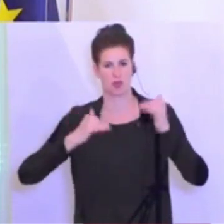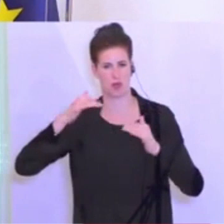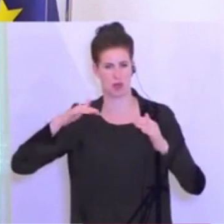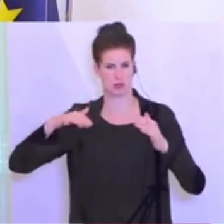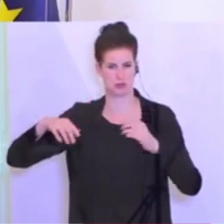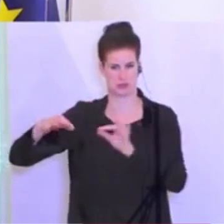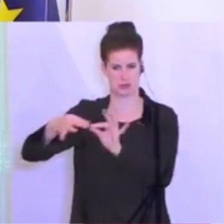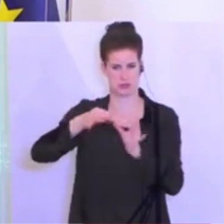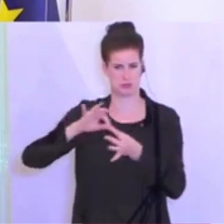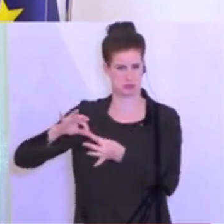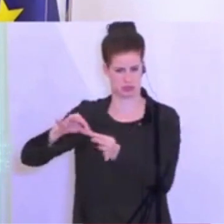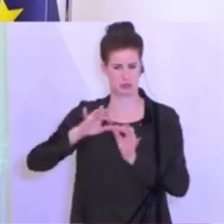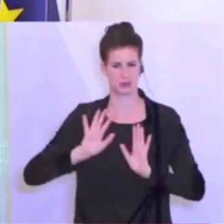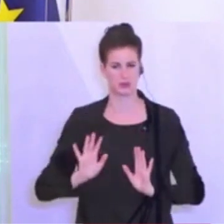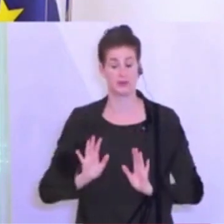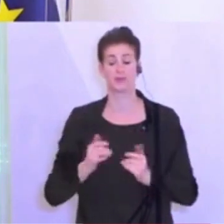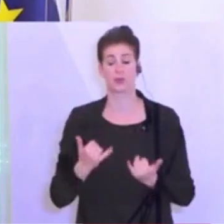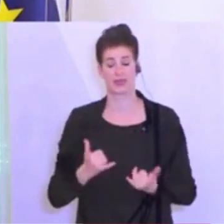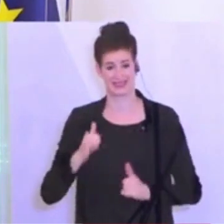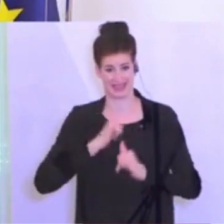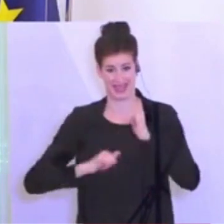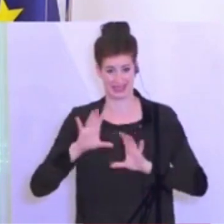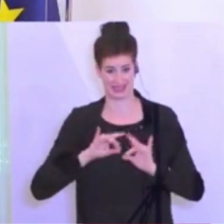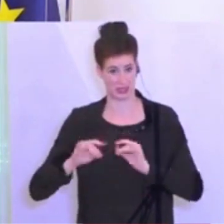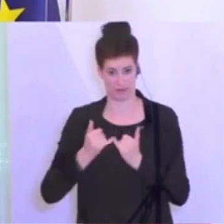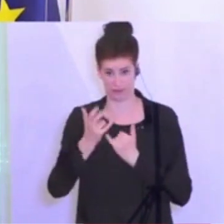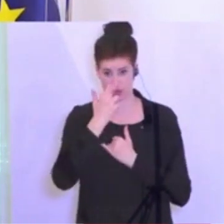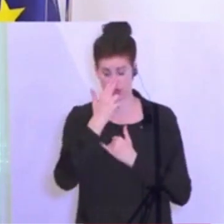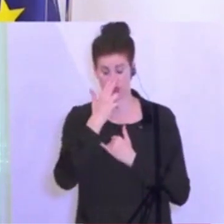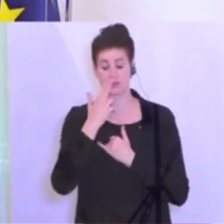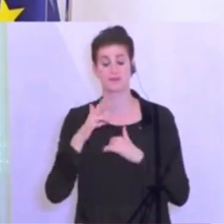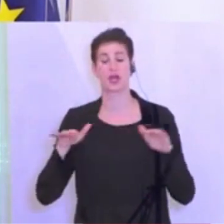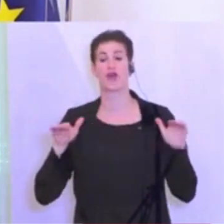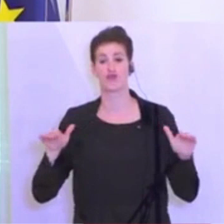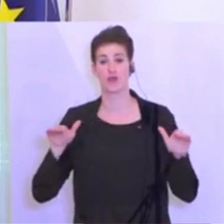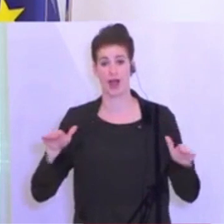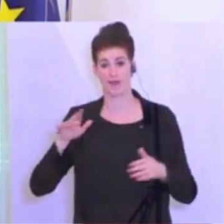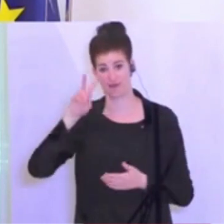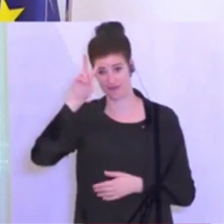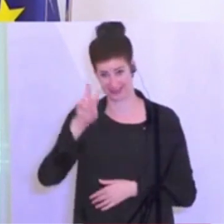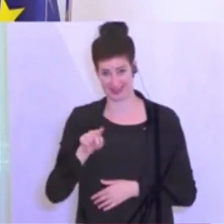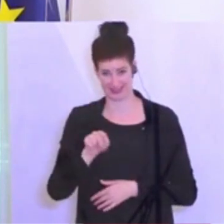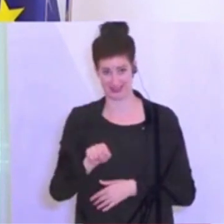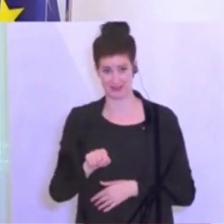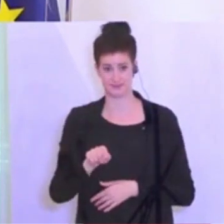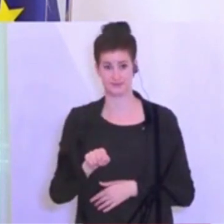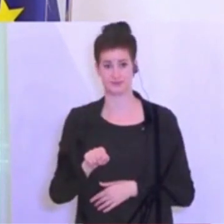Und was die Reisetätigkeit derzeit betrifft, ist es so, dass der Flughafen Wien einer der ersten war, der